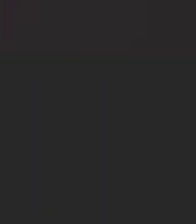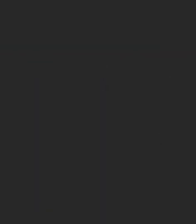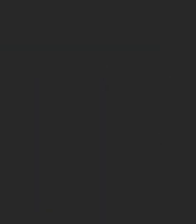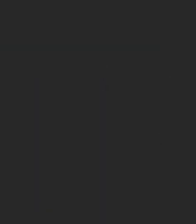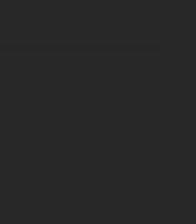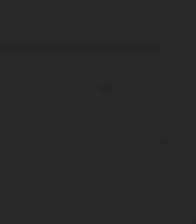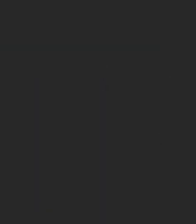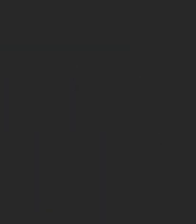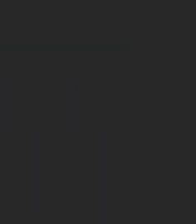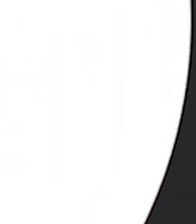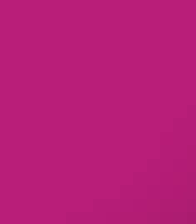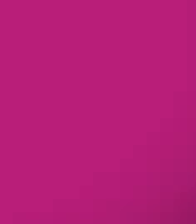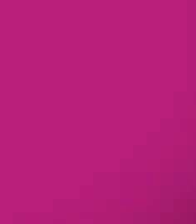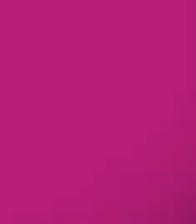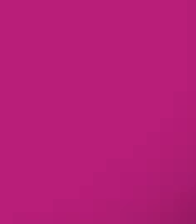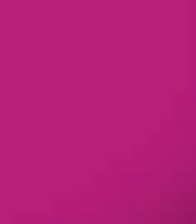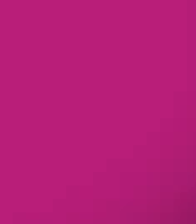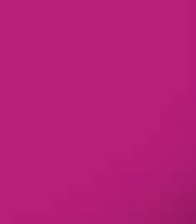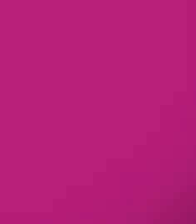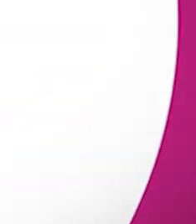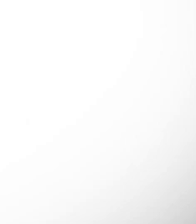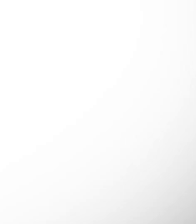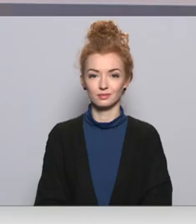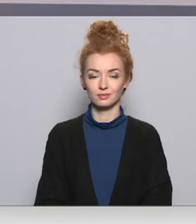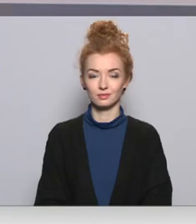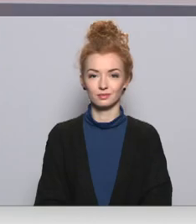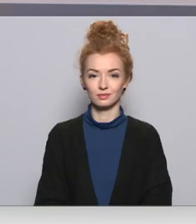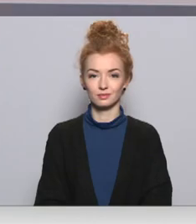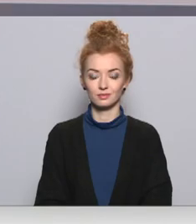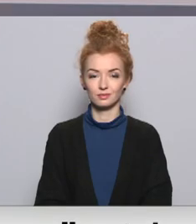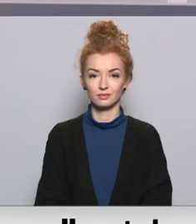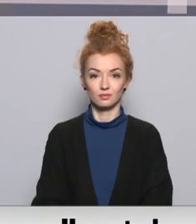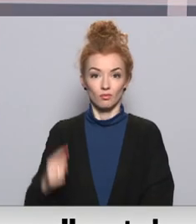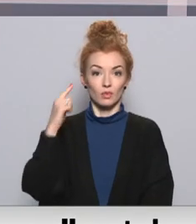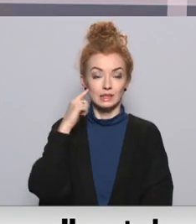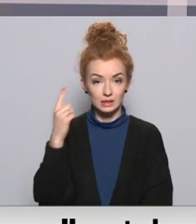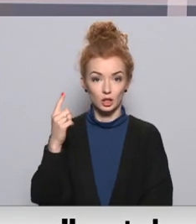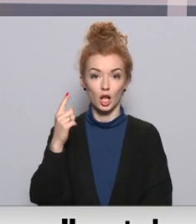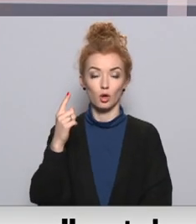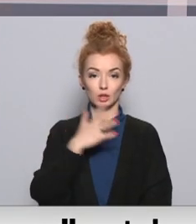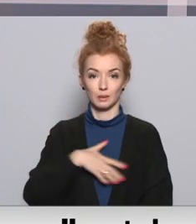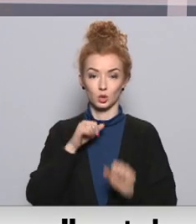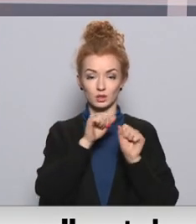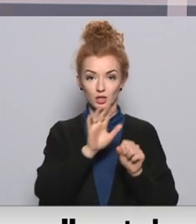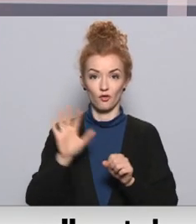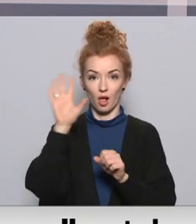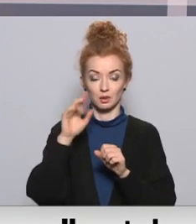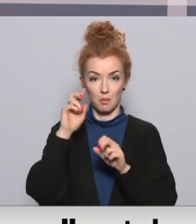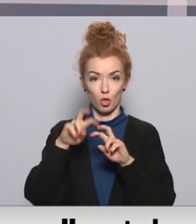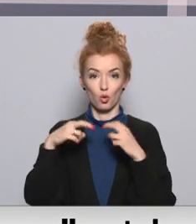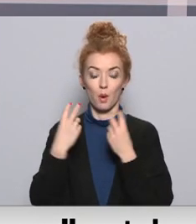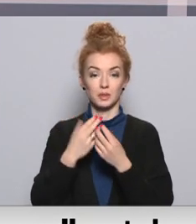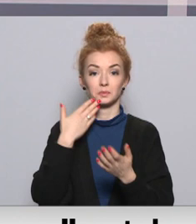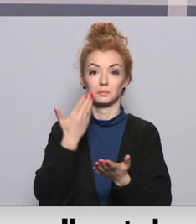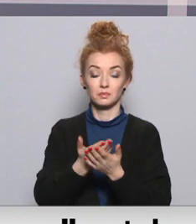Re! Viss ēters ir te! Izdzirdējuši imunizācijas valsts padomas ieteikumu visiem,